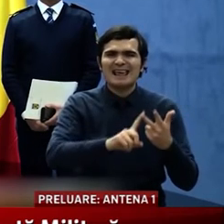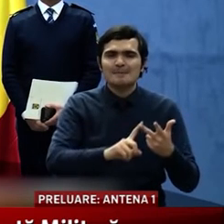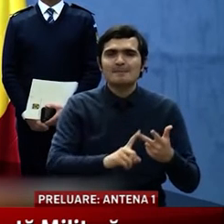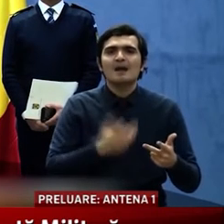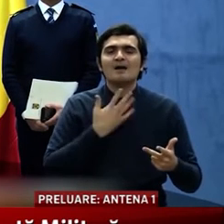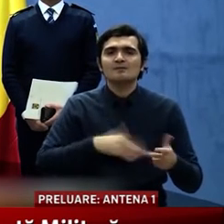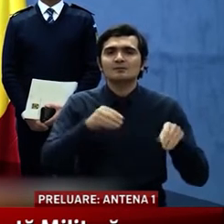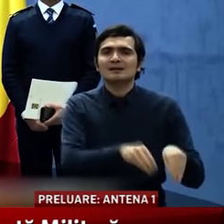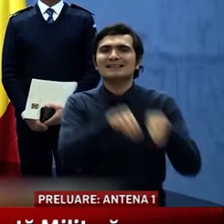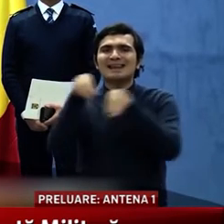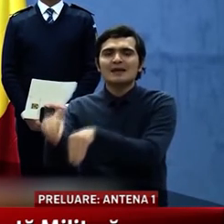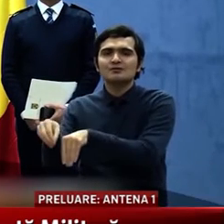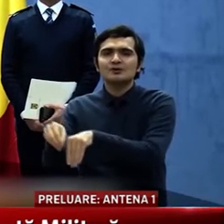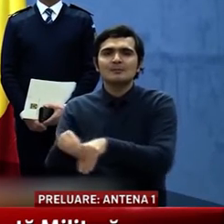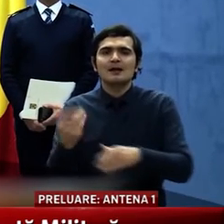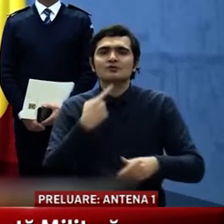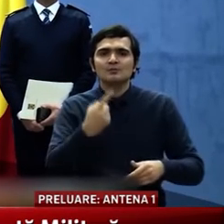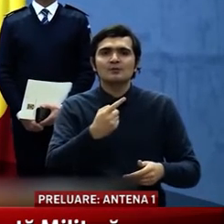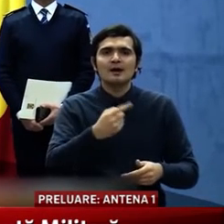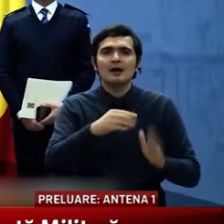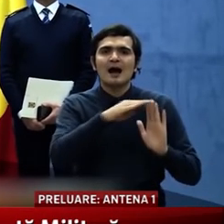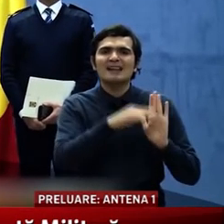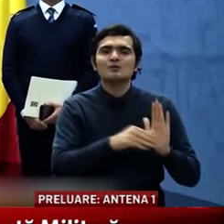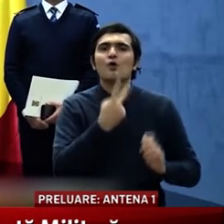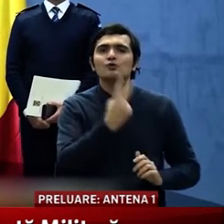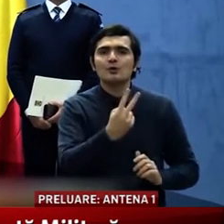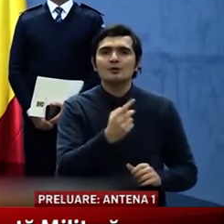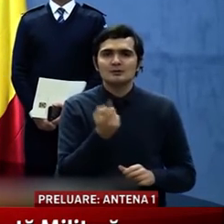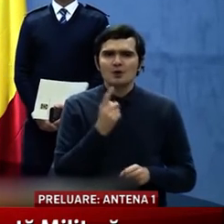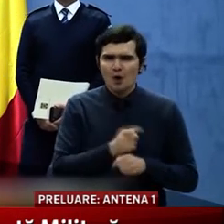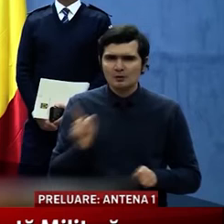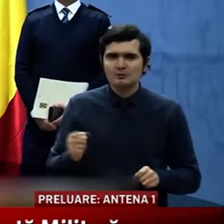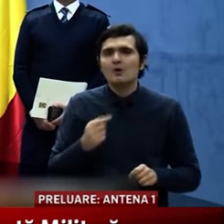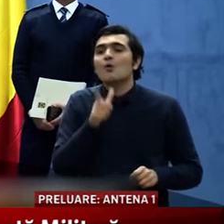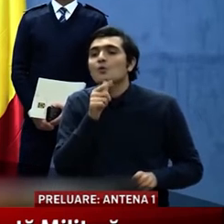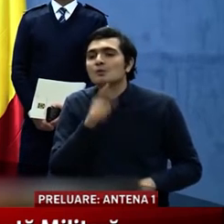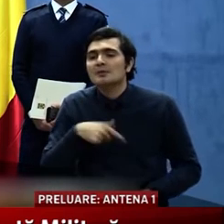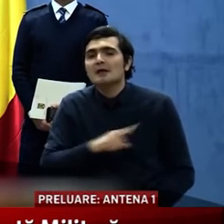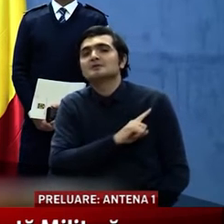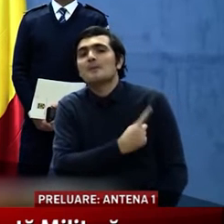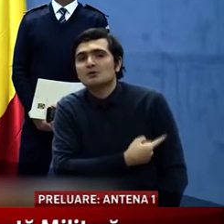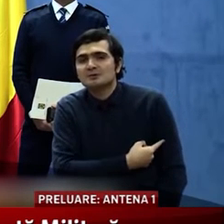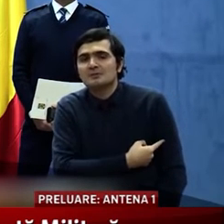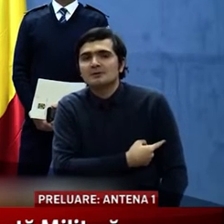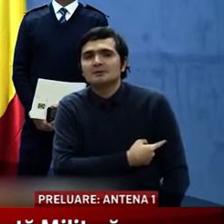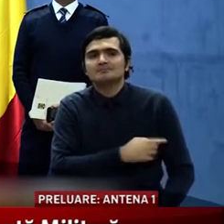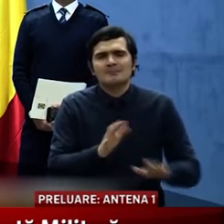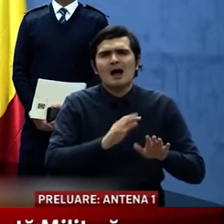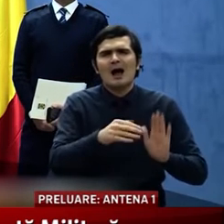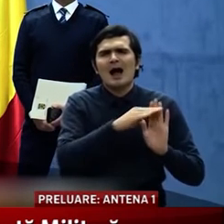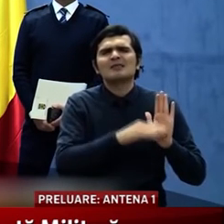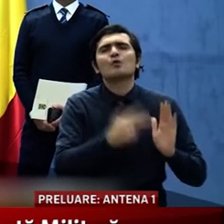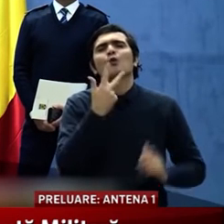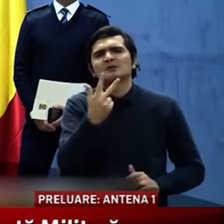stabilește articolul 2 din ordinul respectiv și anume acolo unde este posibil la articolul 3 de fapt